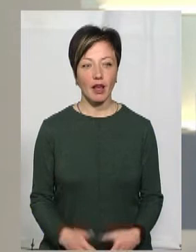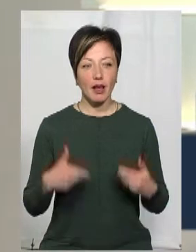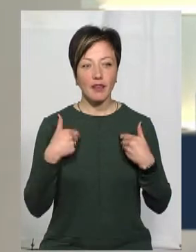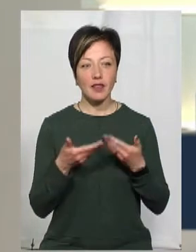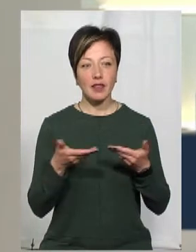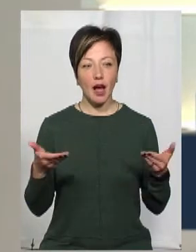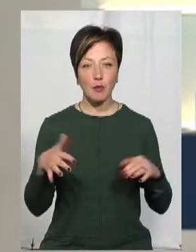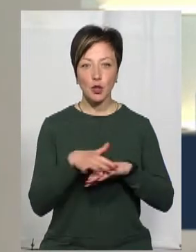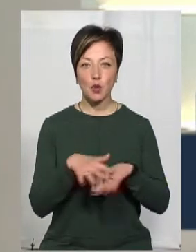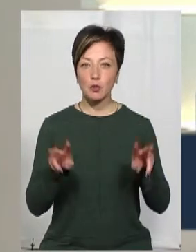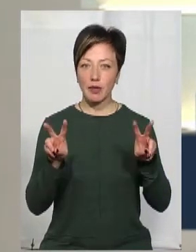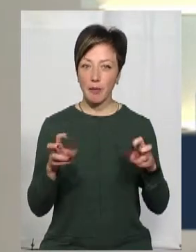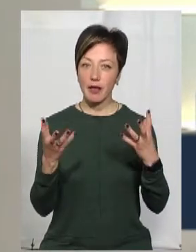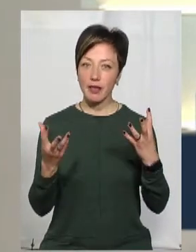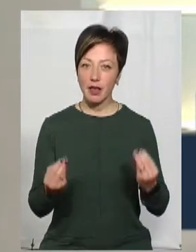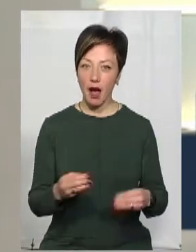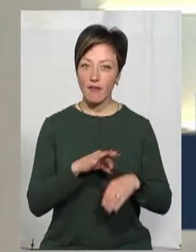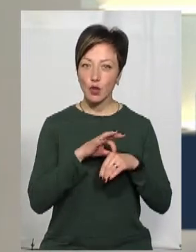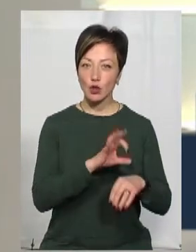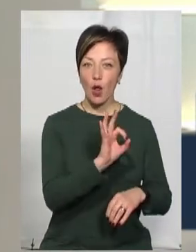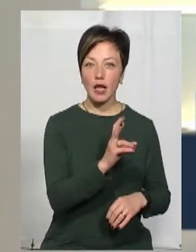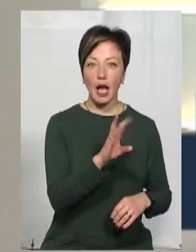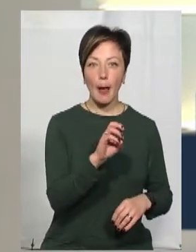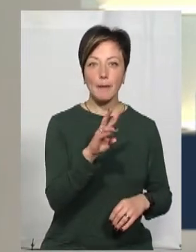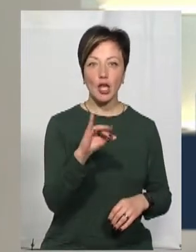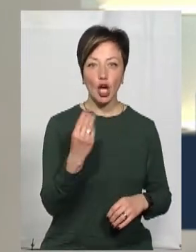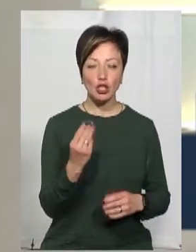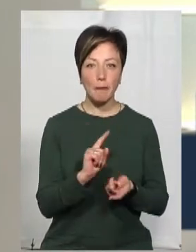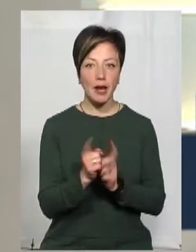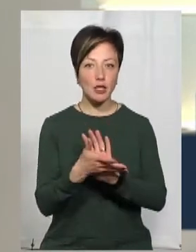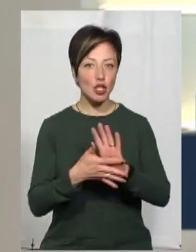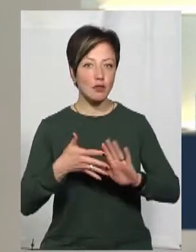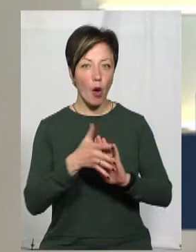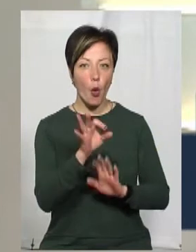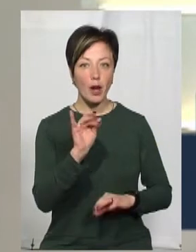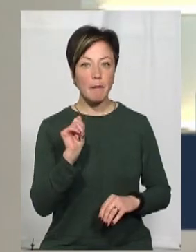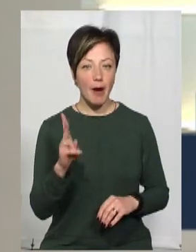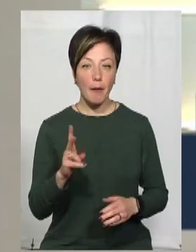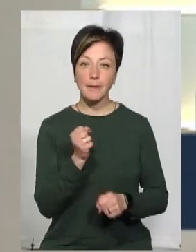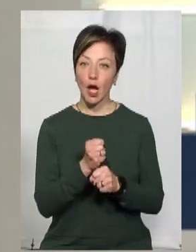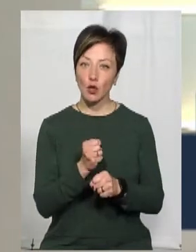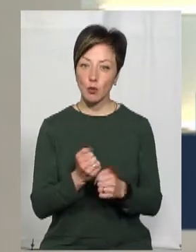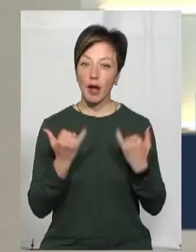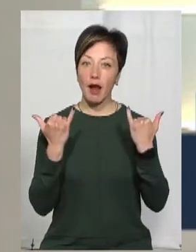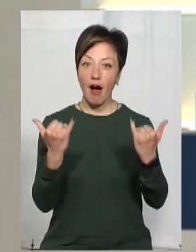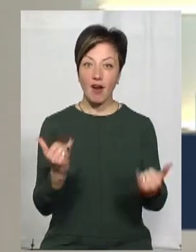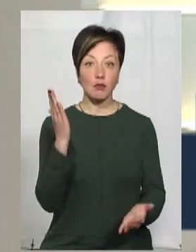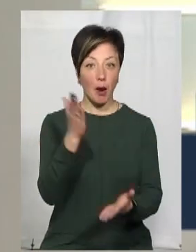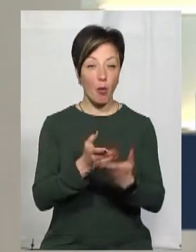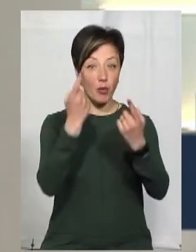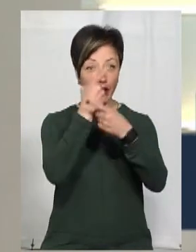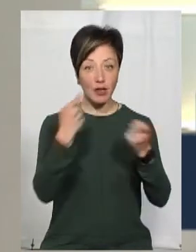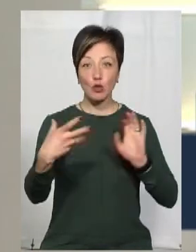Вітаємо на Суспільному. Це тема дня. Мене звати Олена Кеміняш, на жестову мову перекладає Ольга Рибак. Працюємо наживо.